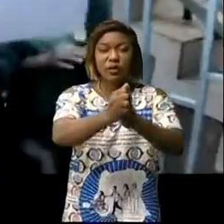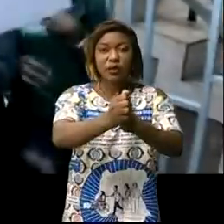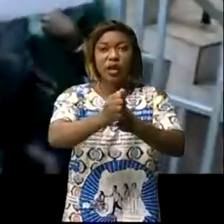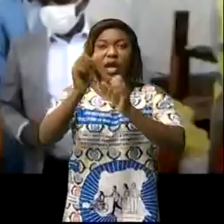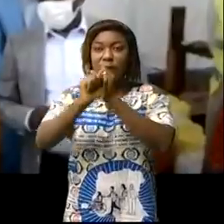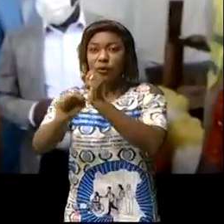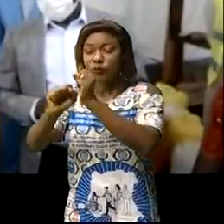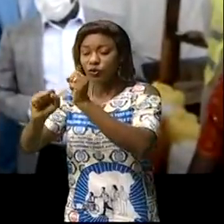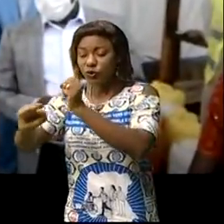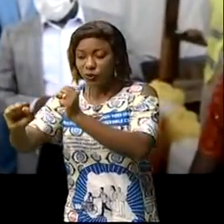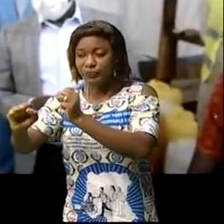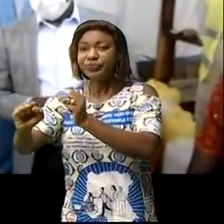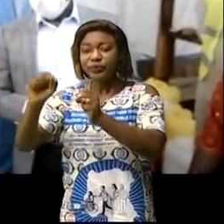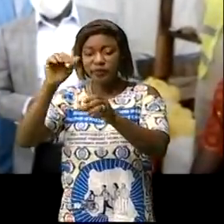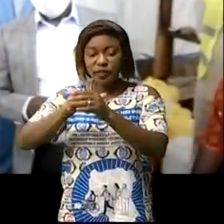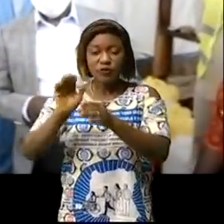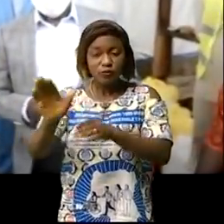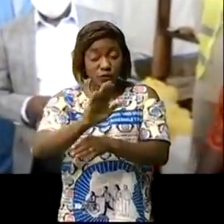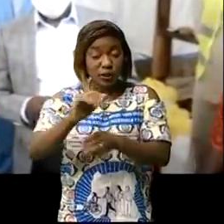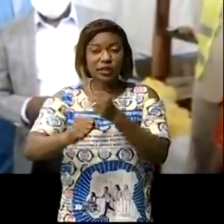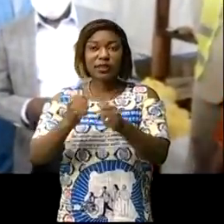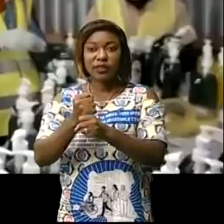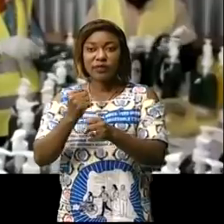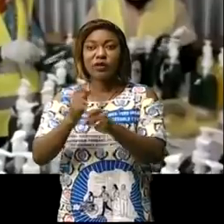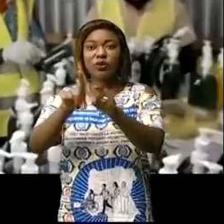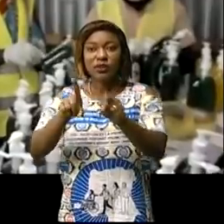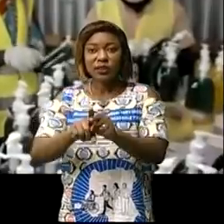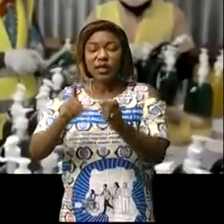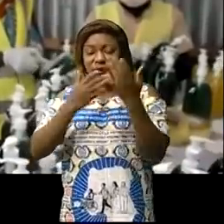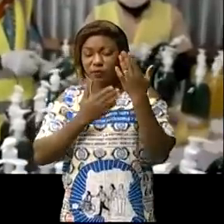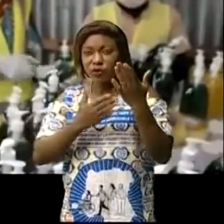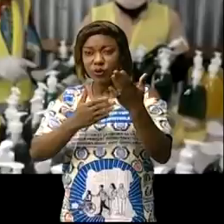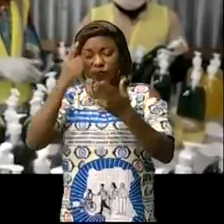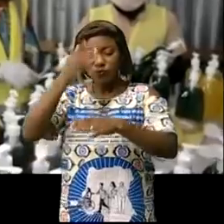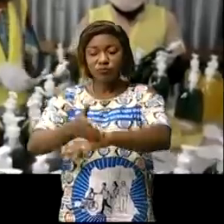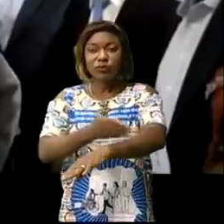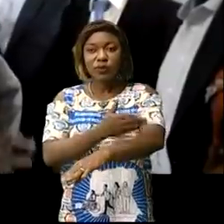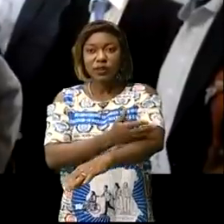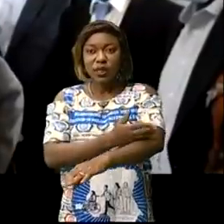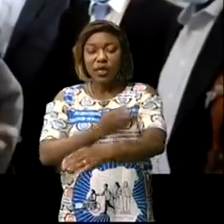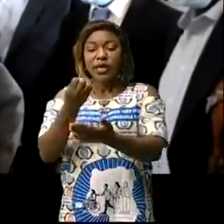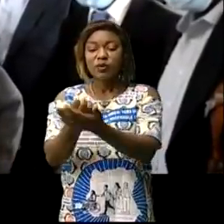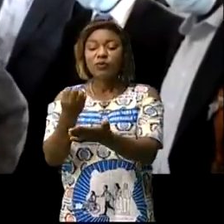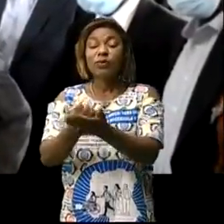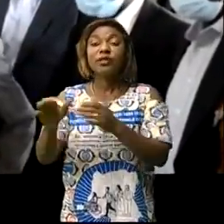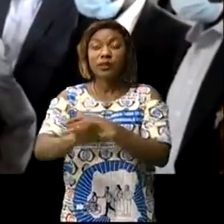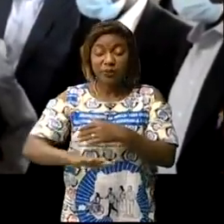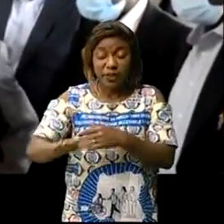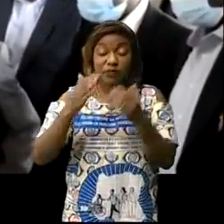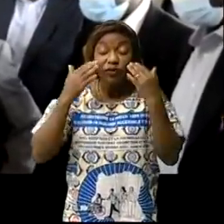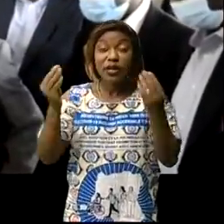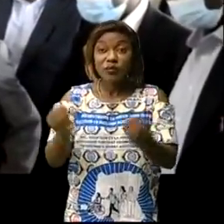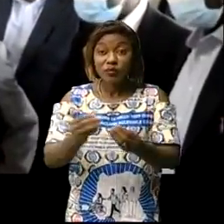promotion de PME l'entrepreneuriat étant l'un des secteurs porteurs de croissance économique au pays c'est dans cette même